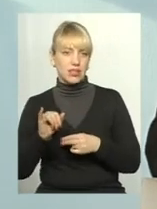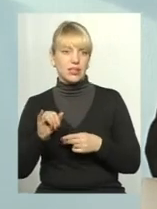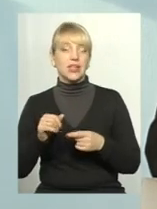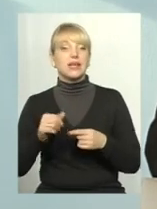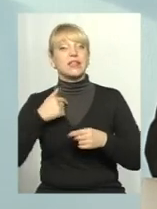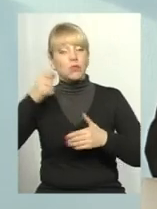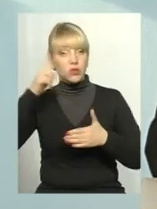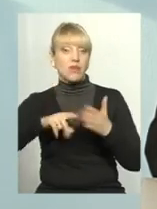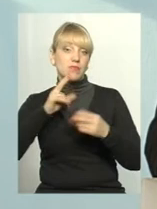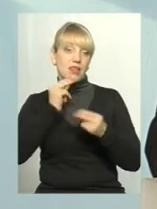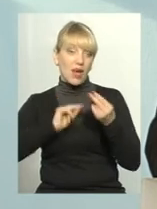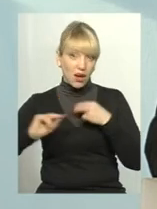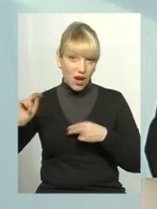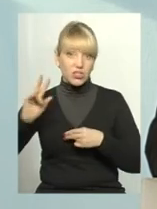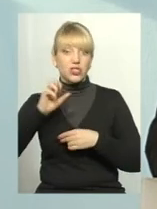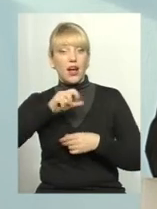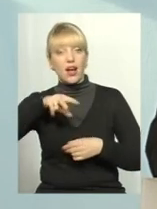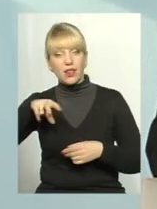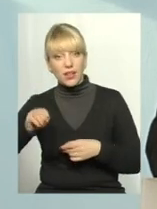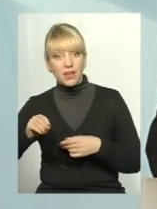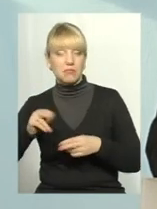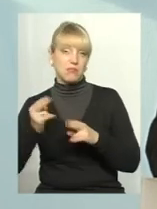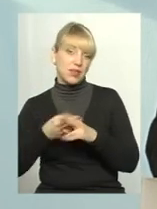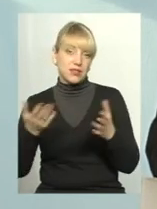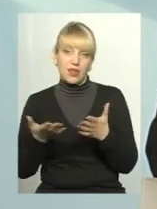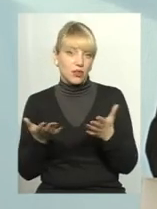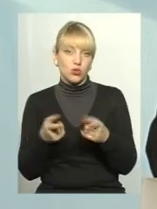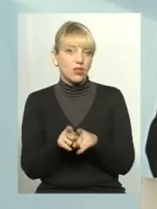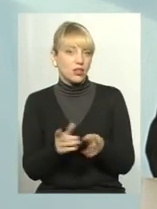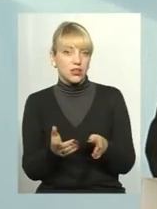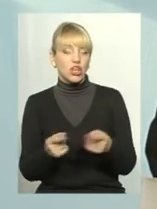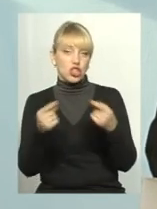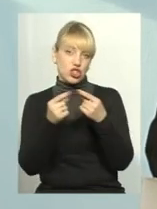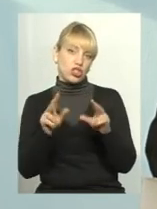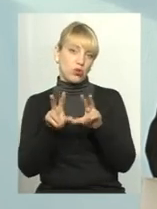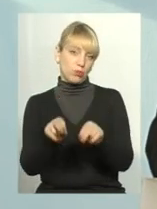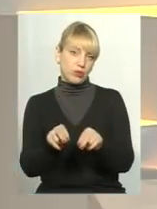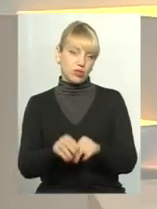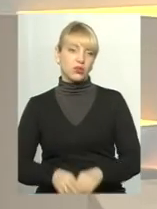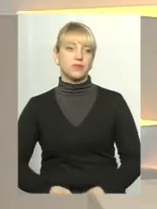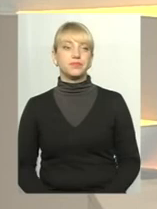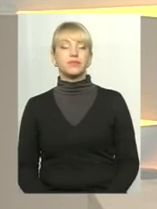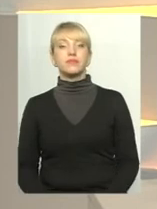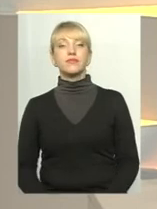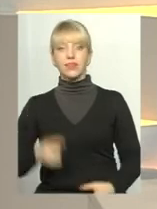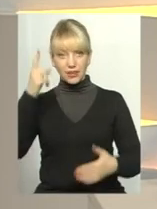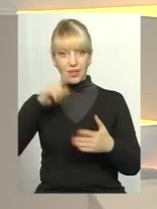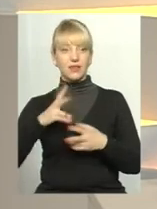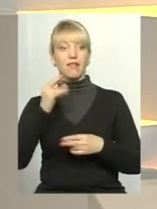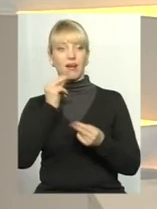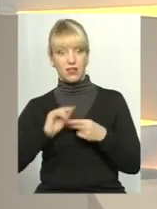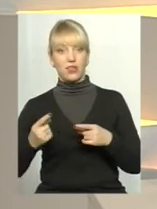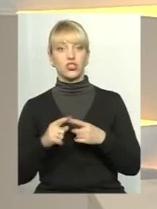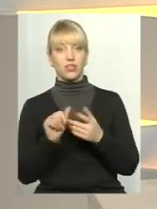Сподіваємось на краще, але без якихось таких чітких обіцянок. Але надія на краще – це вже